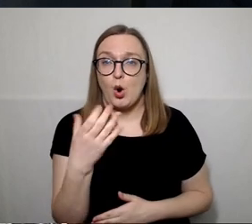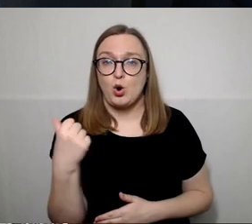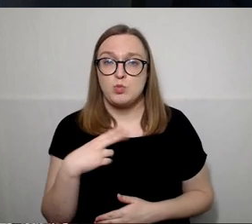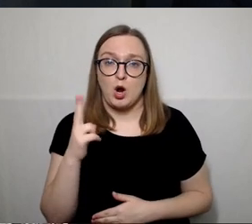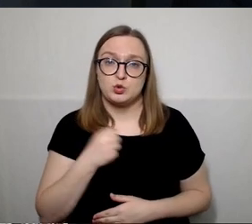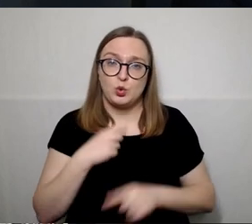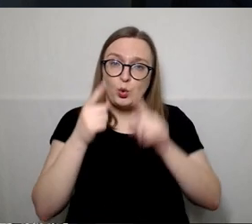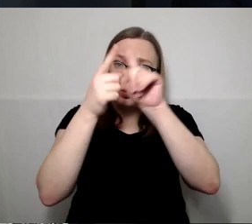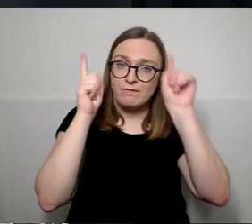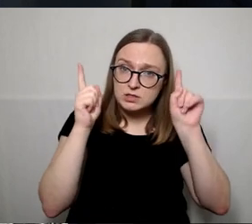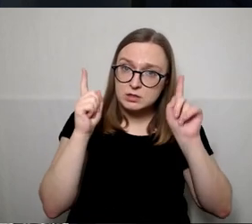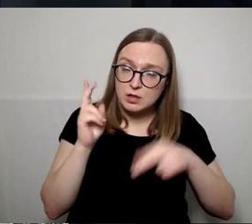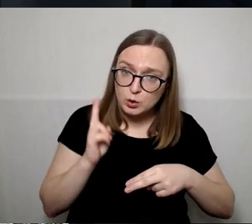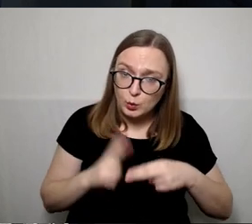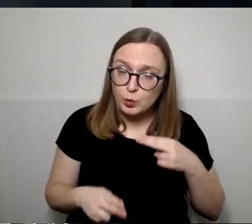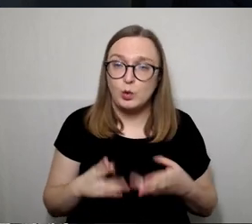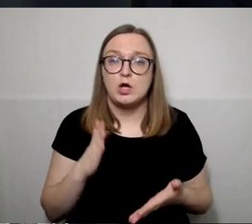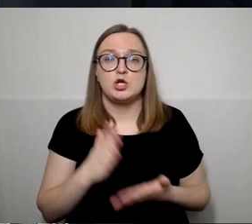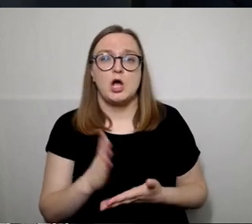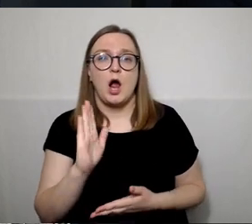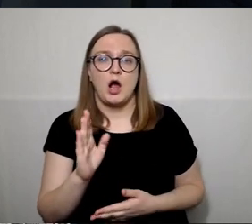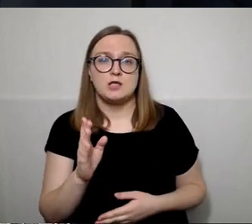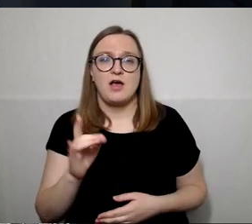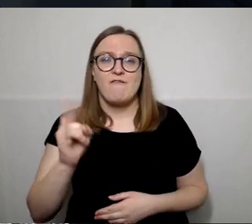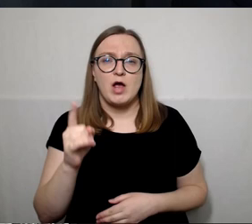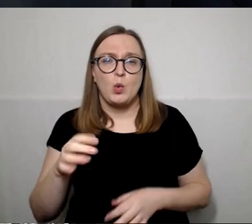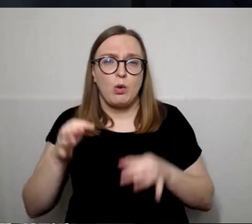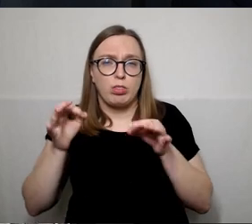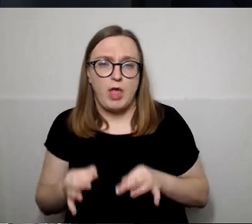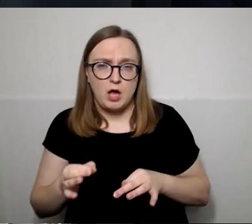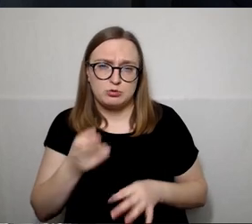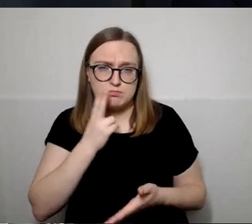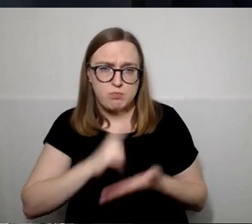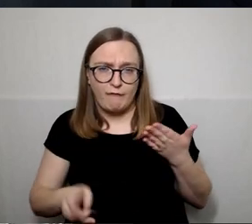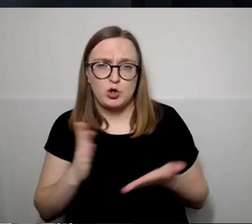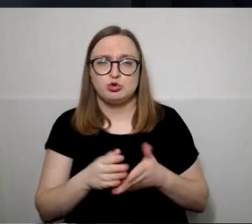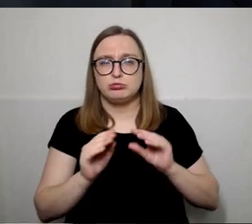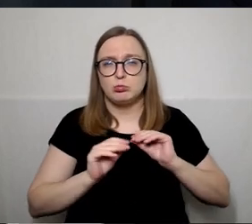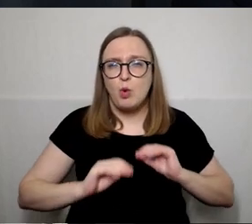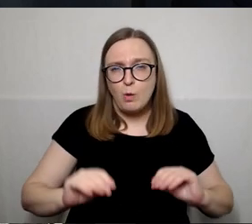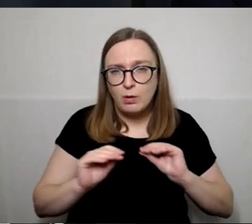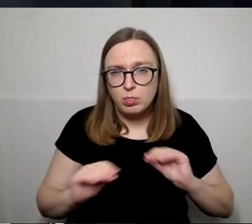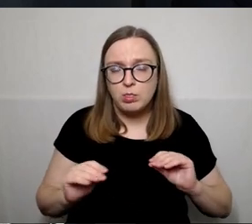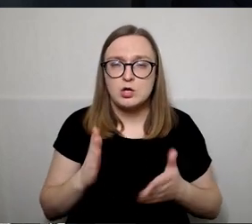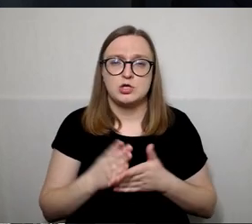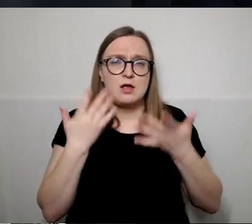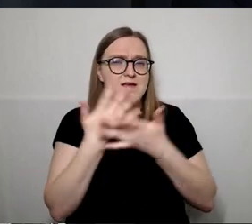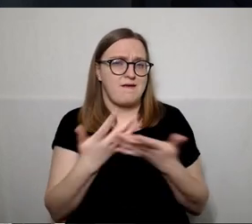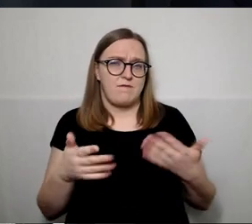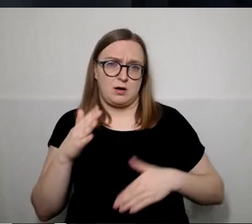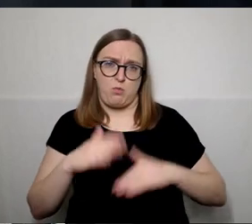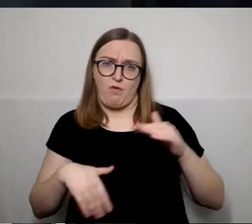įsilavinimais, yra vaikų teisų, specialistų, mokytojų ir įvairių profesijų